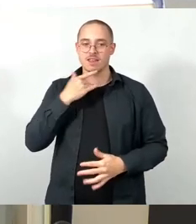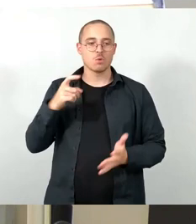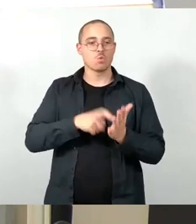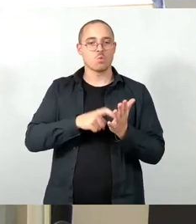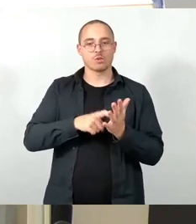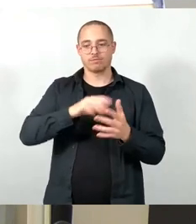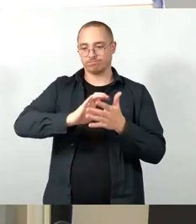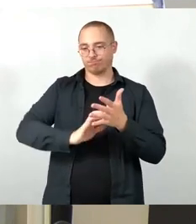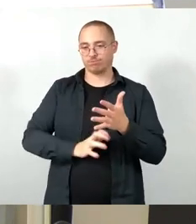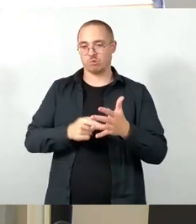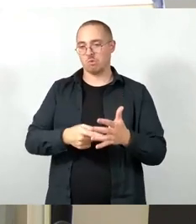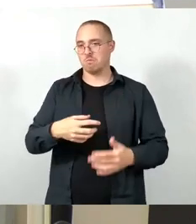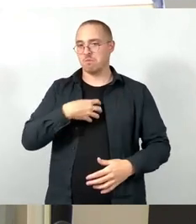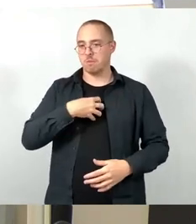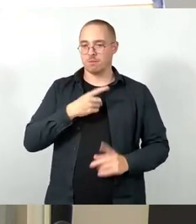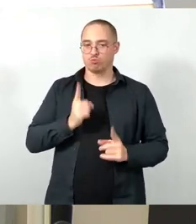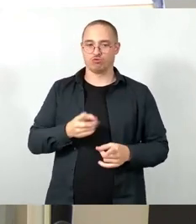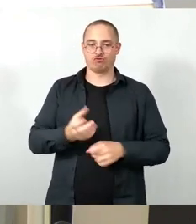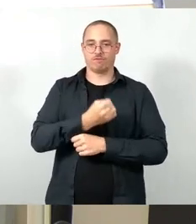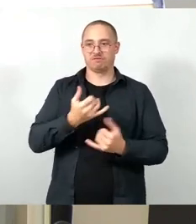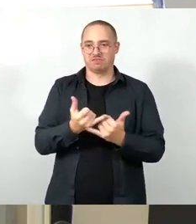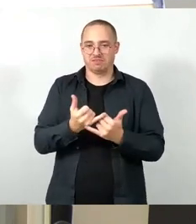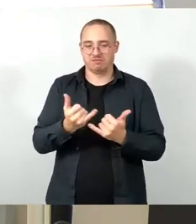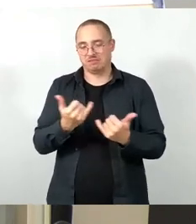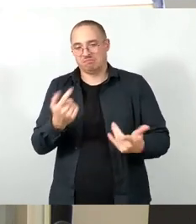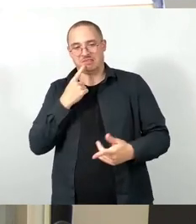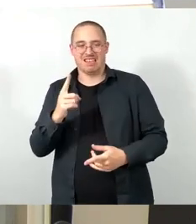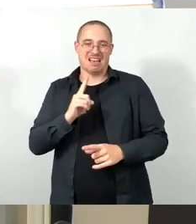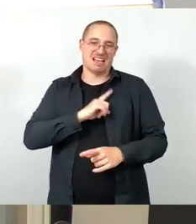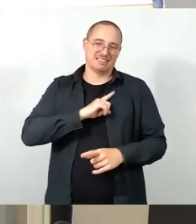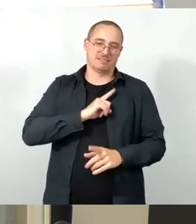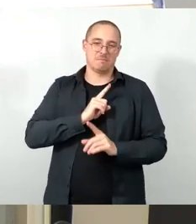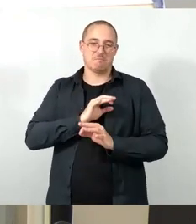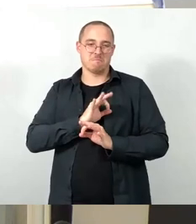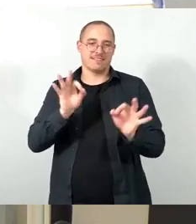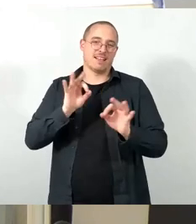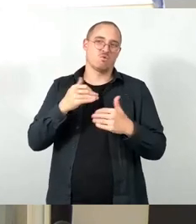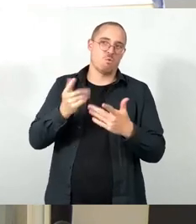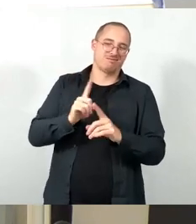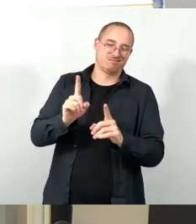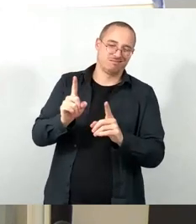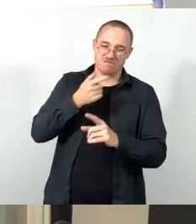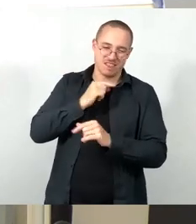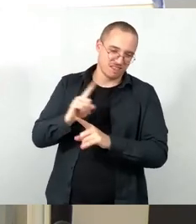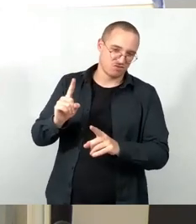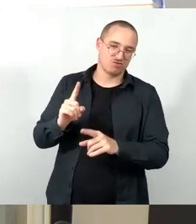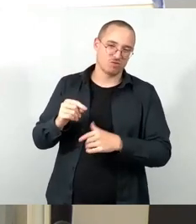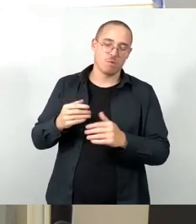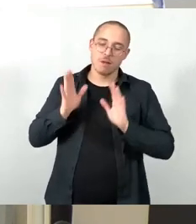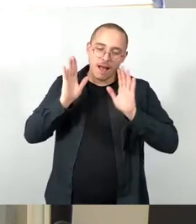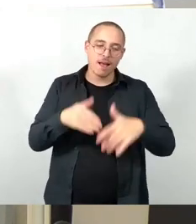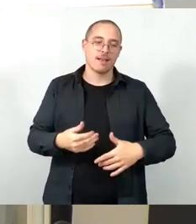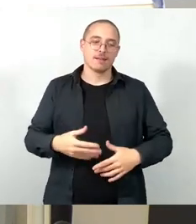geben wird, die dagegen sprechen, eigentlich diese Beleuchtung am Ende zu bringen. Aber wie gesagt, wir wollen Ihnen die Chance geben, für mehr